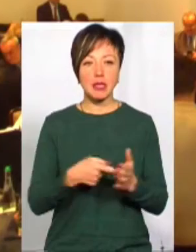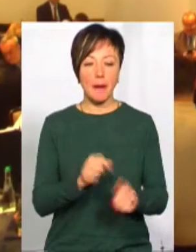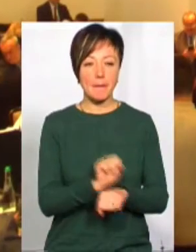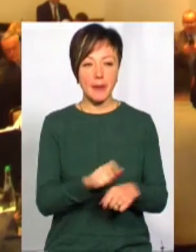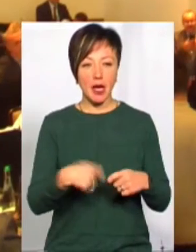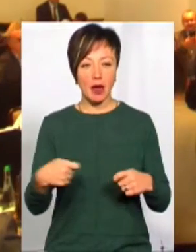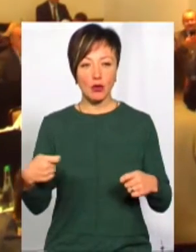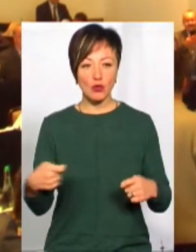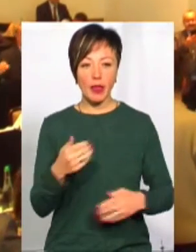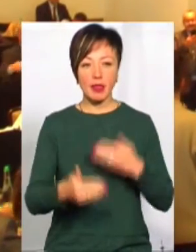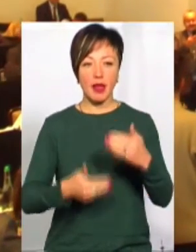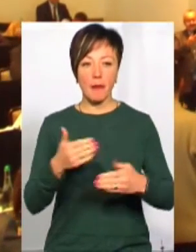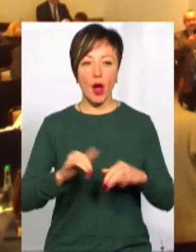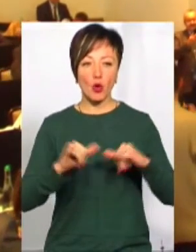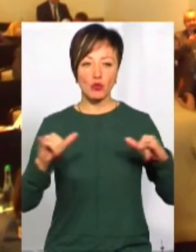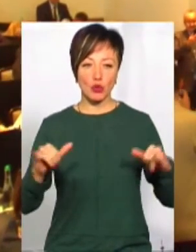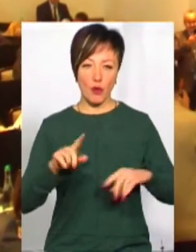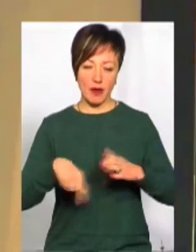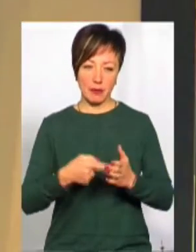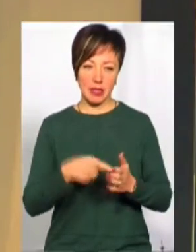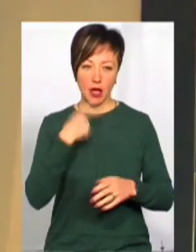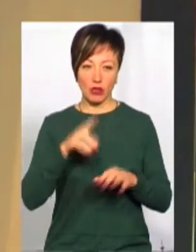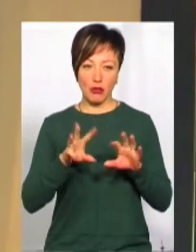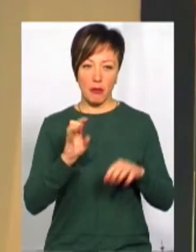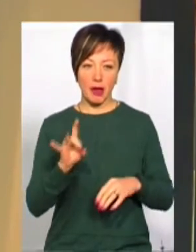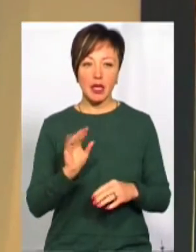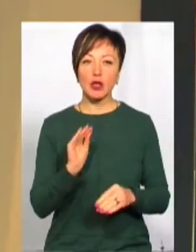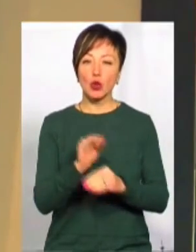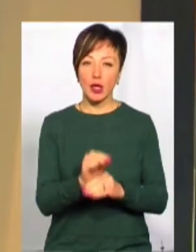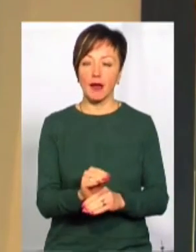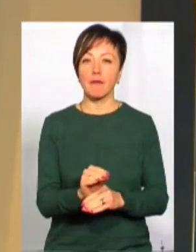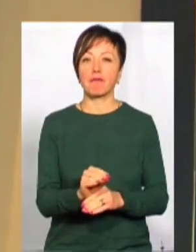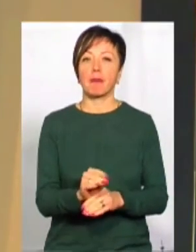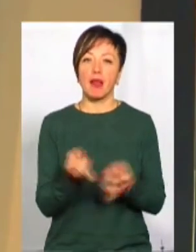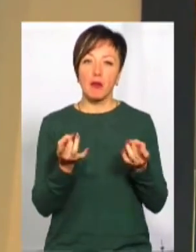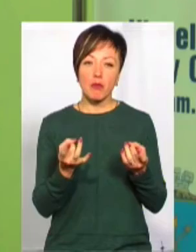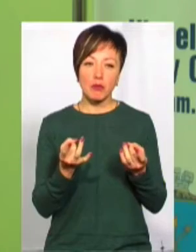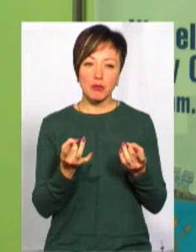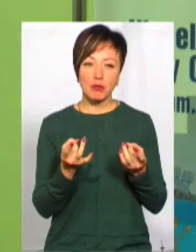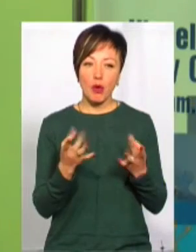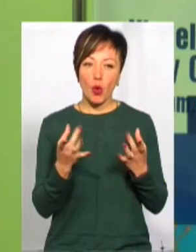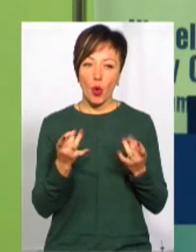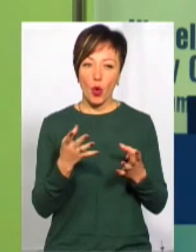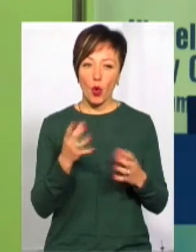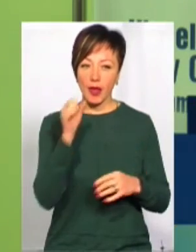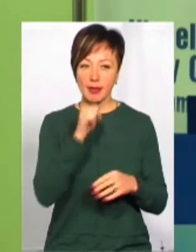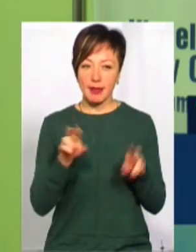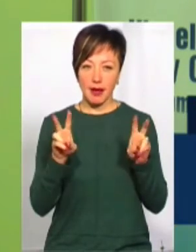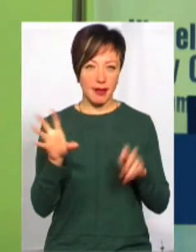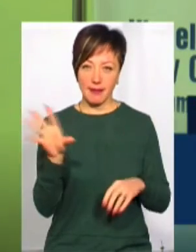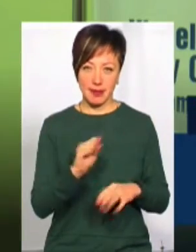взятий того року темп розбудови міста, каже Олександр Семчишин. Та додає, проїдати усе одно будуть не все. Виділені кошти на